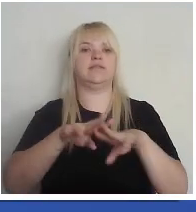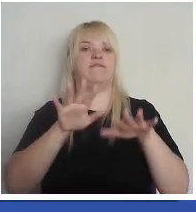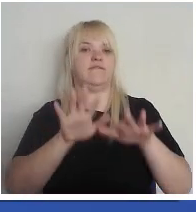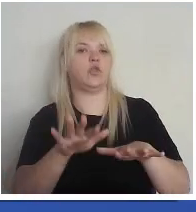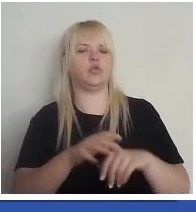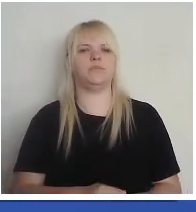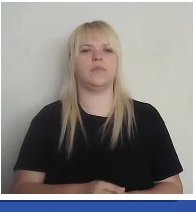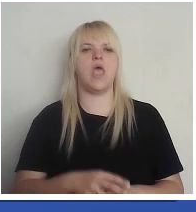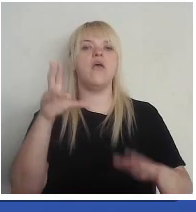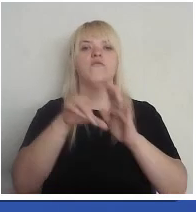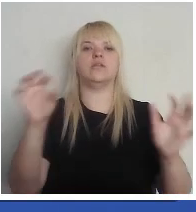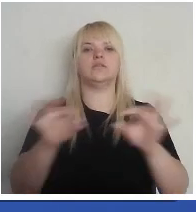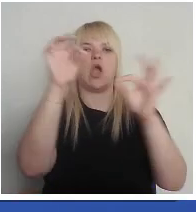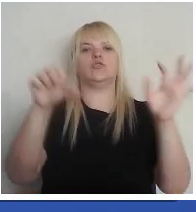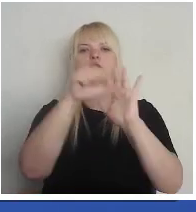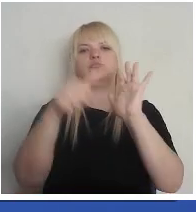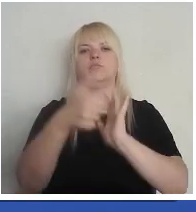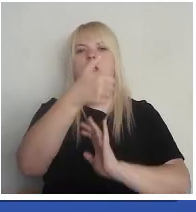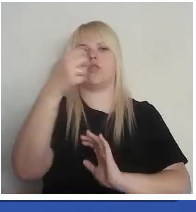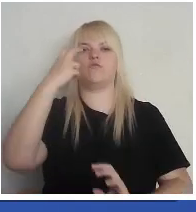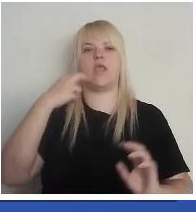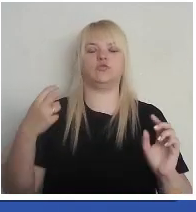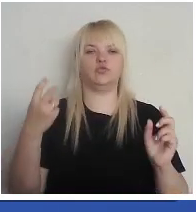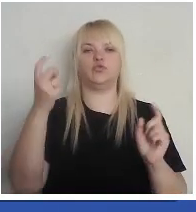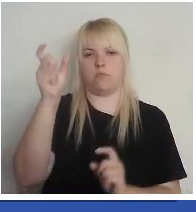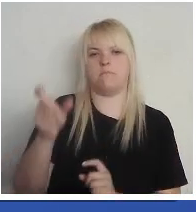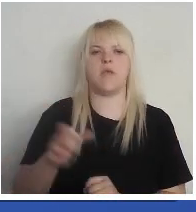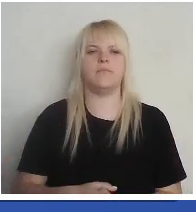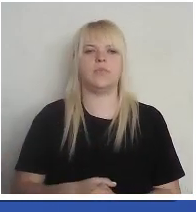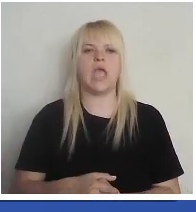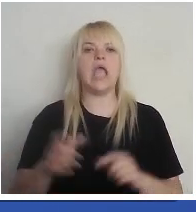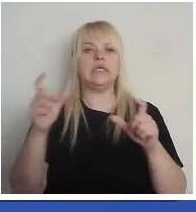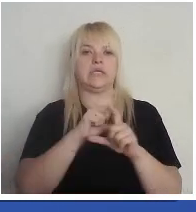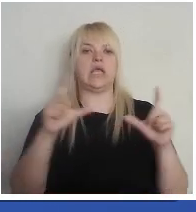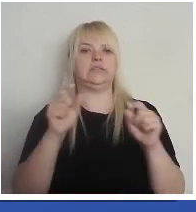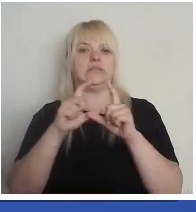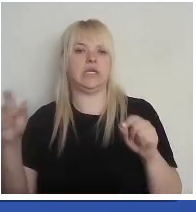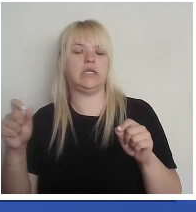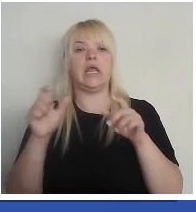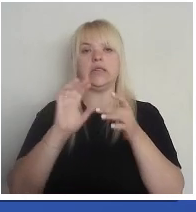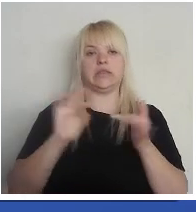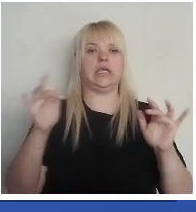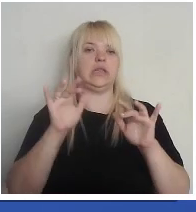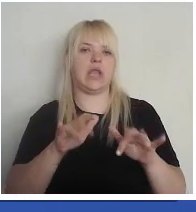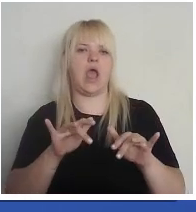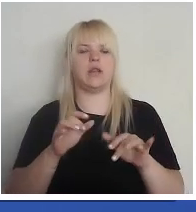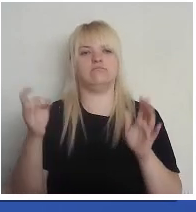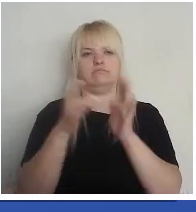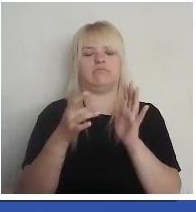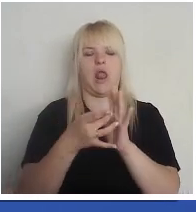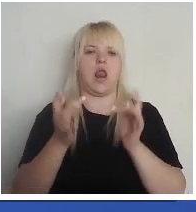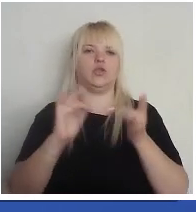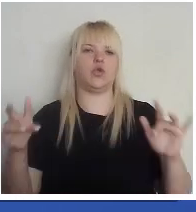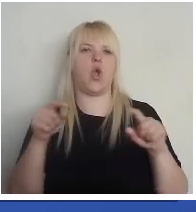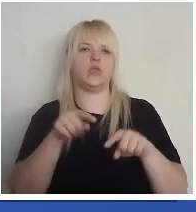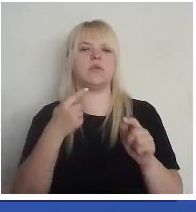vēlēšanas no 16 gadu vecuma, iecirkņi, digitāli un elektroniskā balstošana. Ja mēs